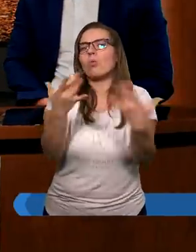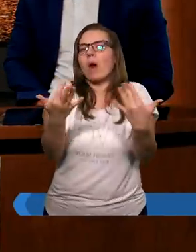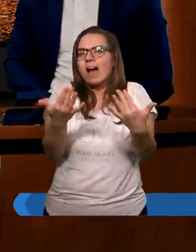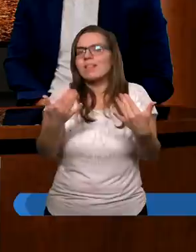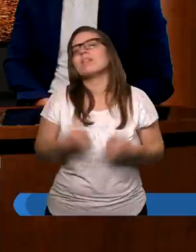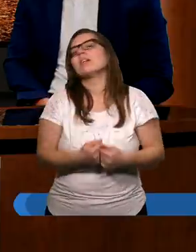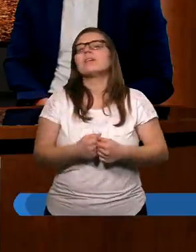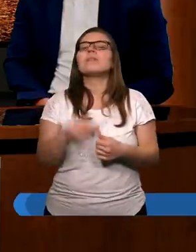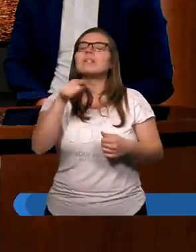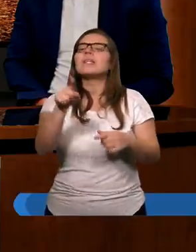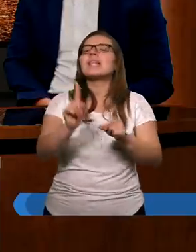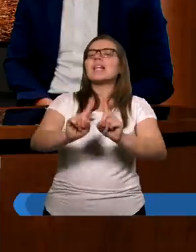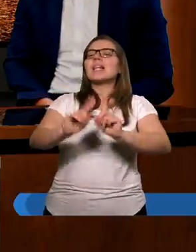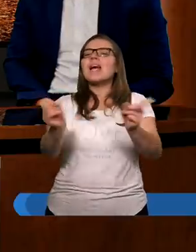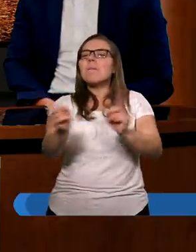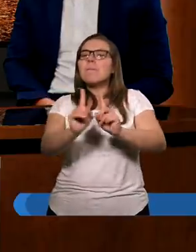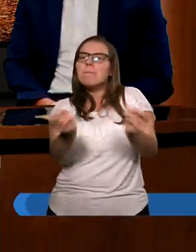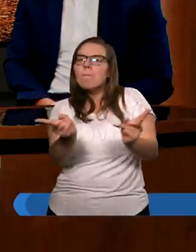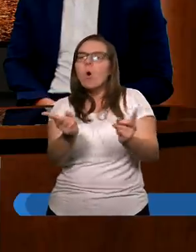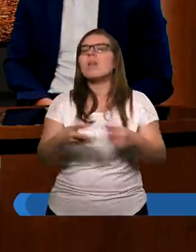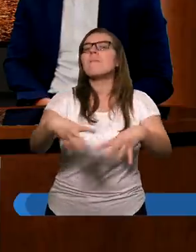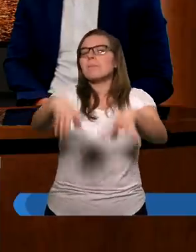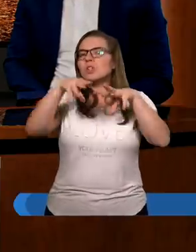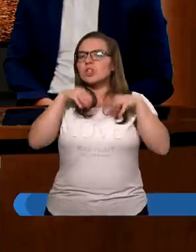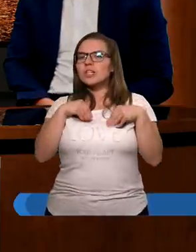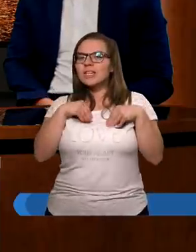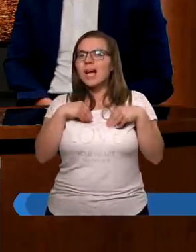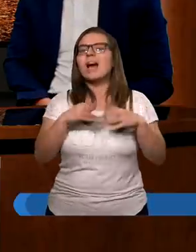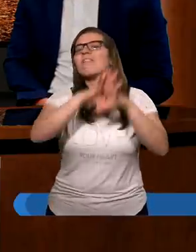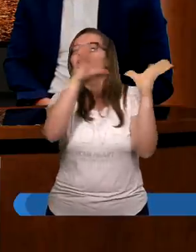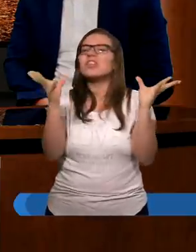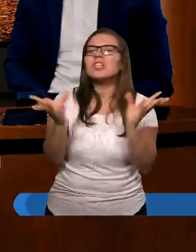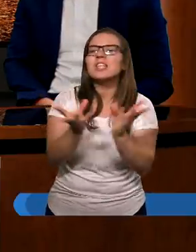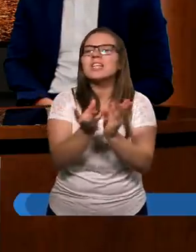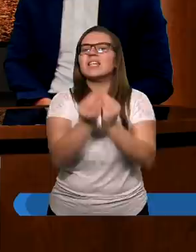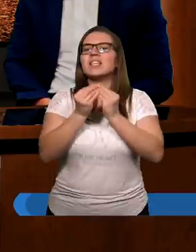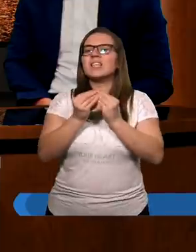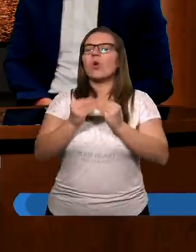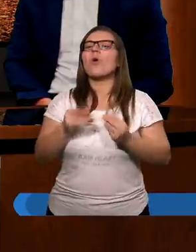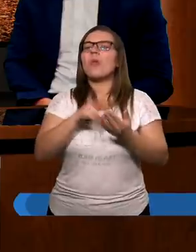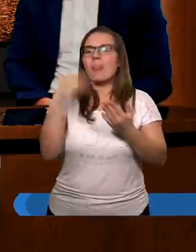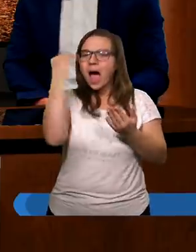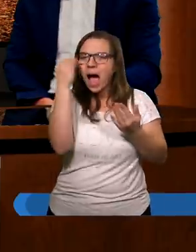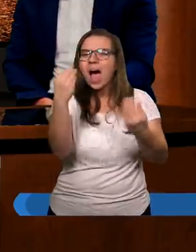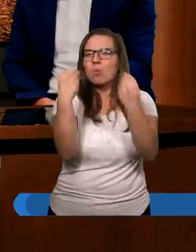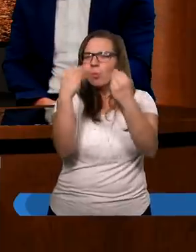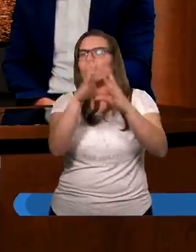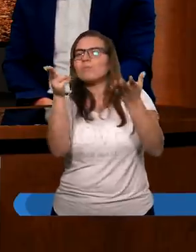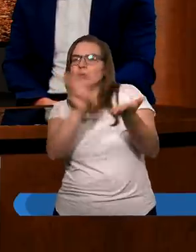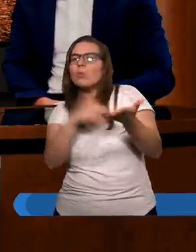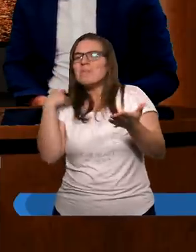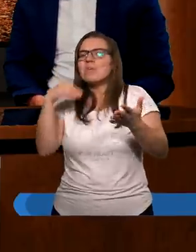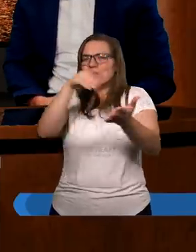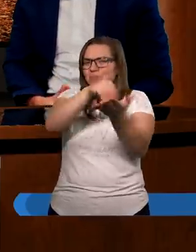obrzyzanie było takim symbolem przyjęcia wszystkich tych nauk, które były w Starym